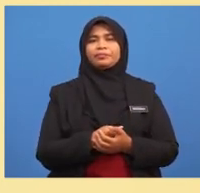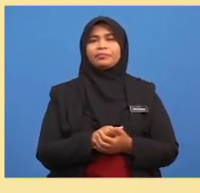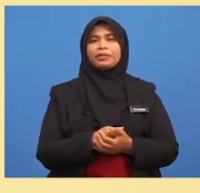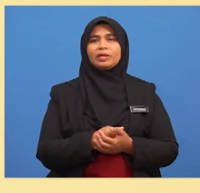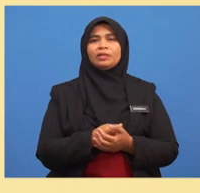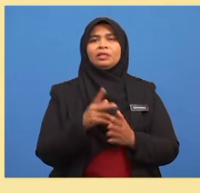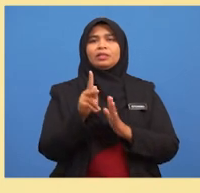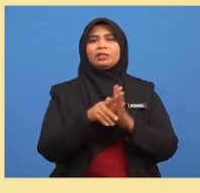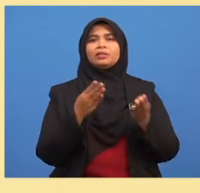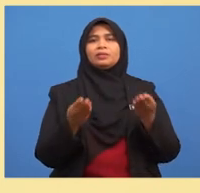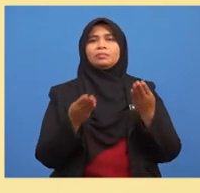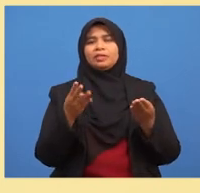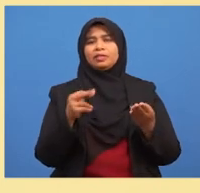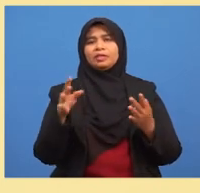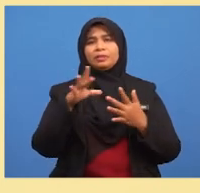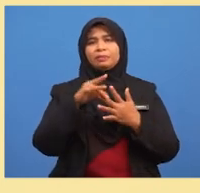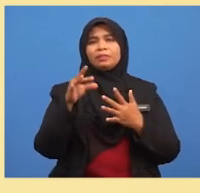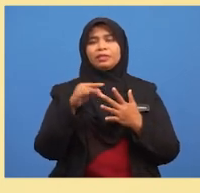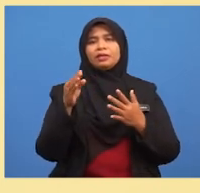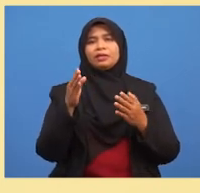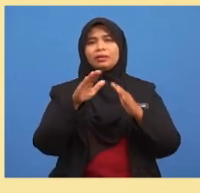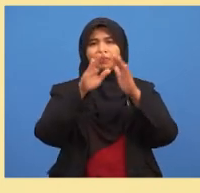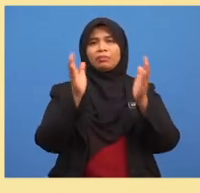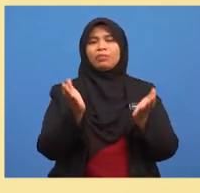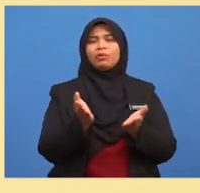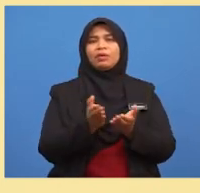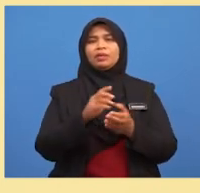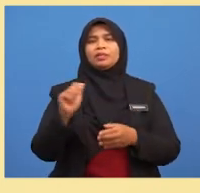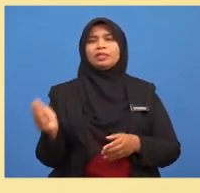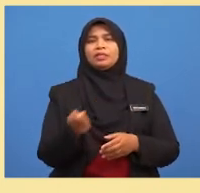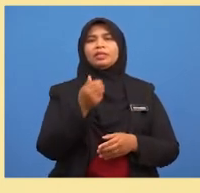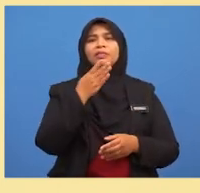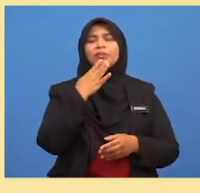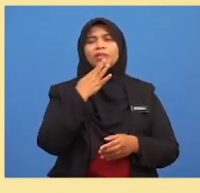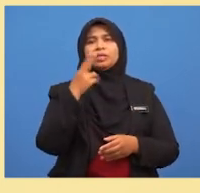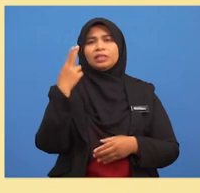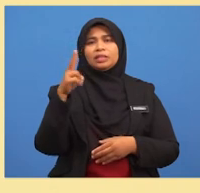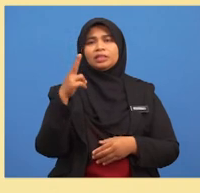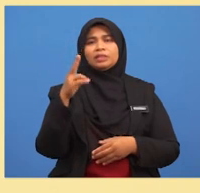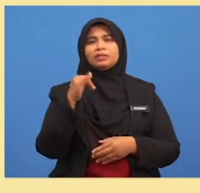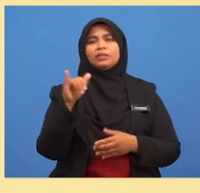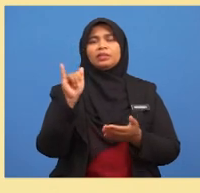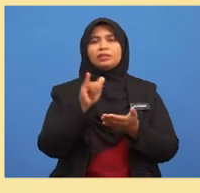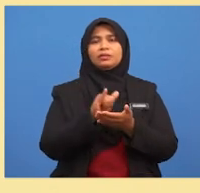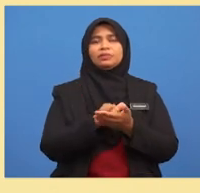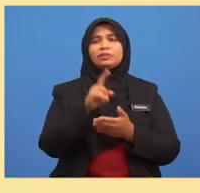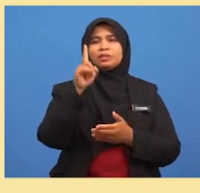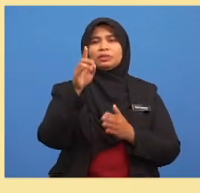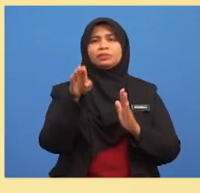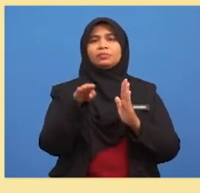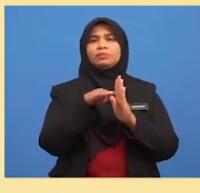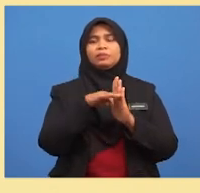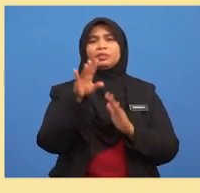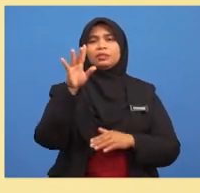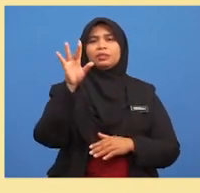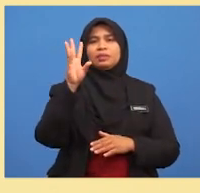Kebarang kalian memilih bola tenis berwarna hijau iaitu 1 per 6